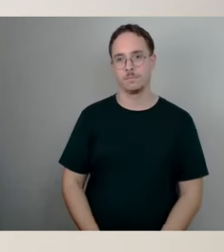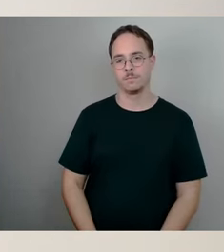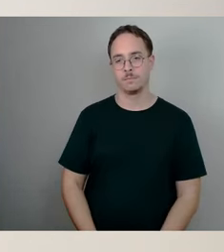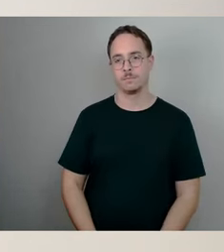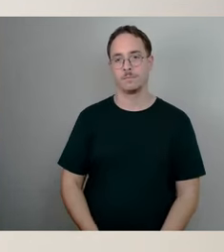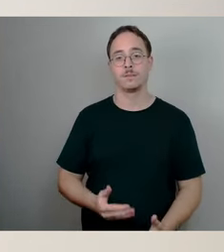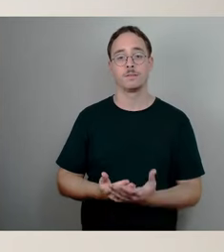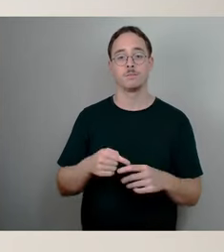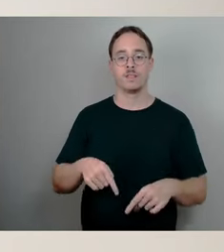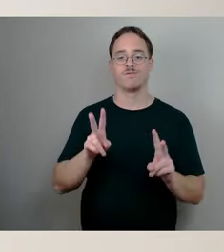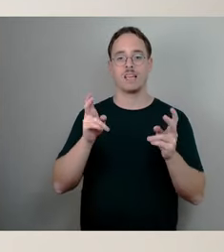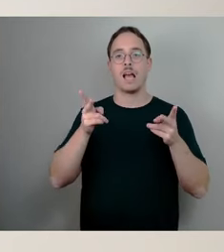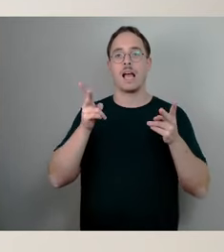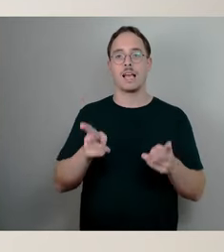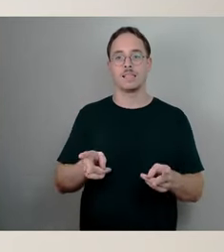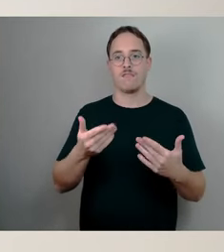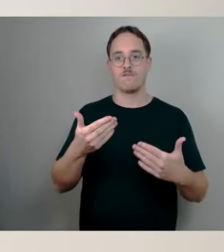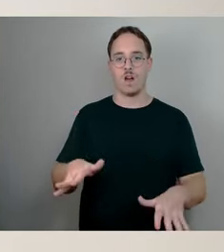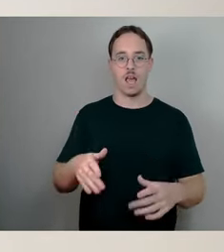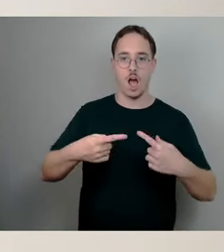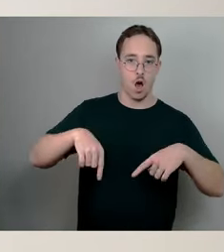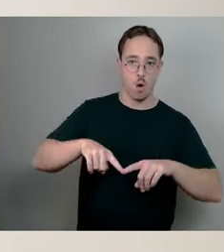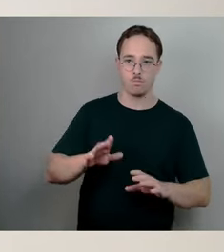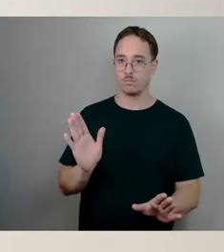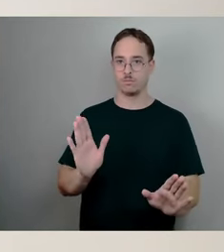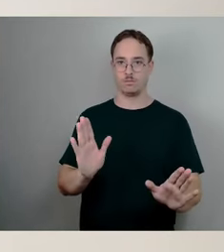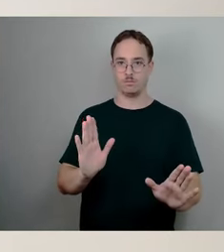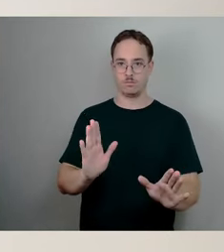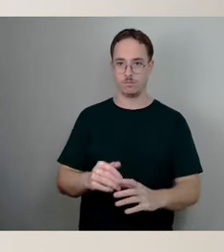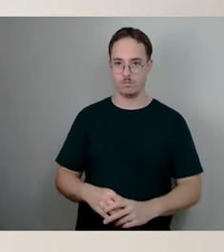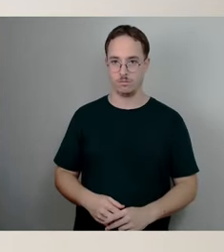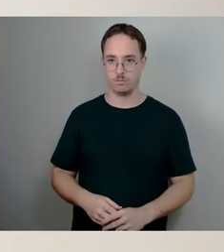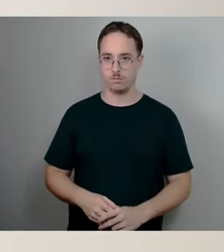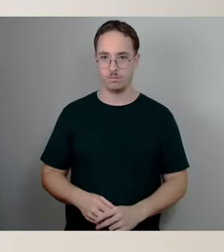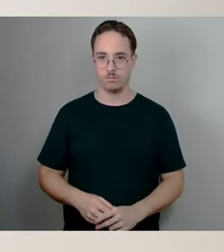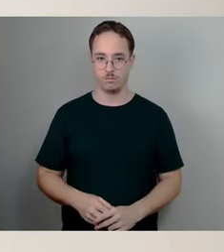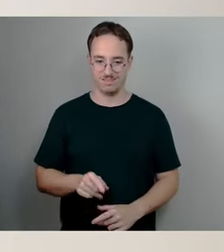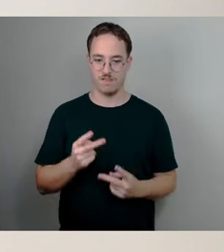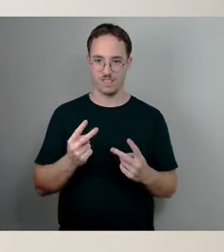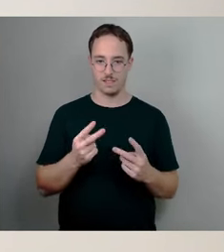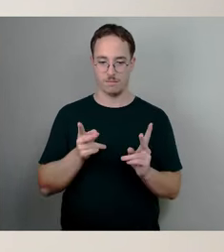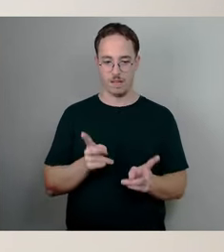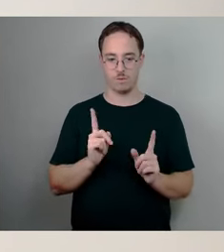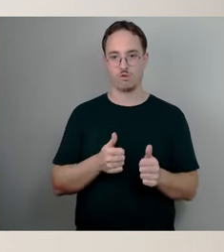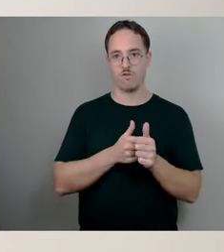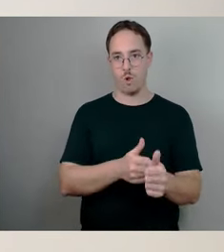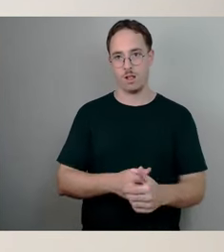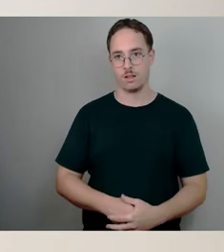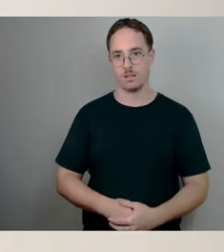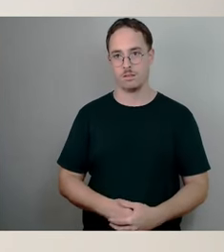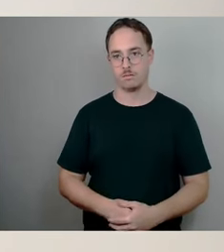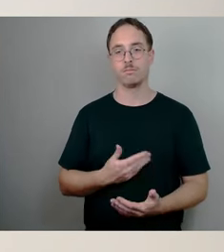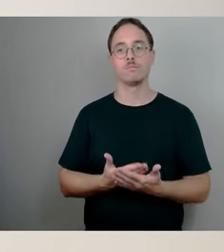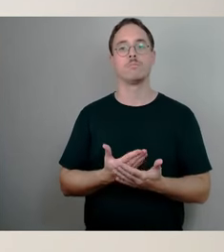sondern im Gegenteil könnte man ja auch die Frage stellen, was wäre gewesen, wenn die Träger nicht informiert werden.